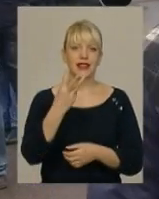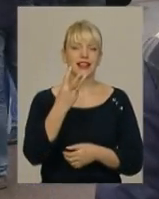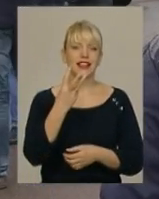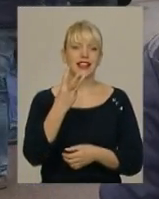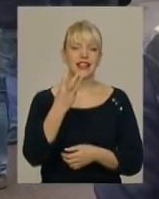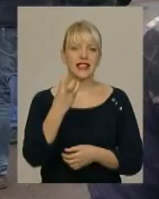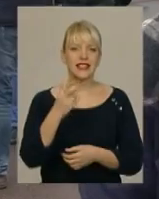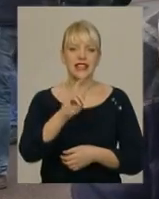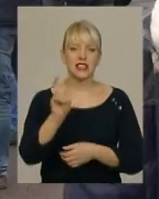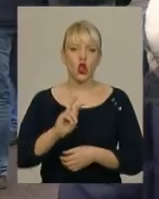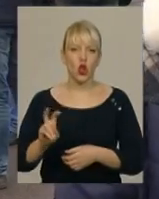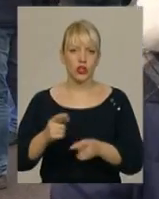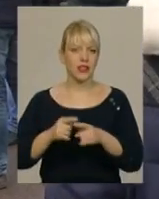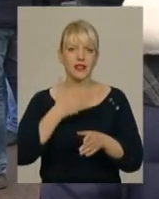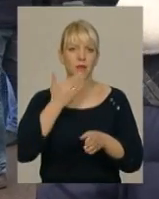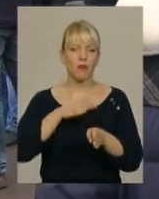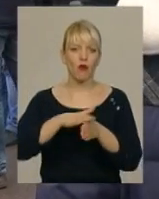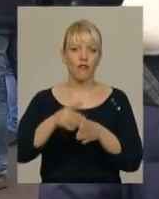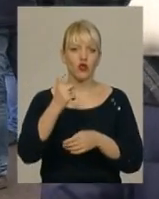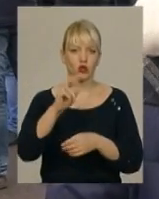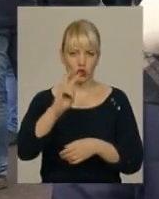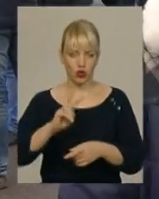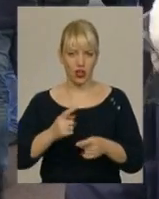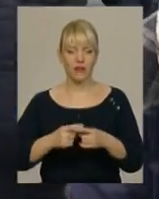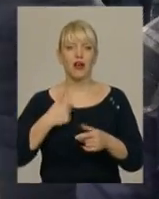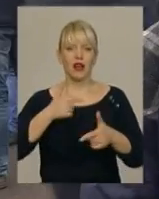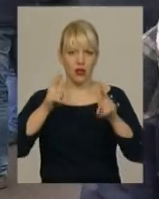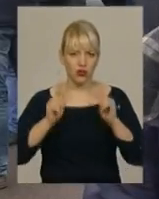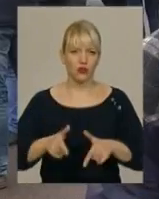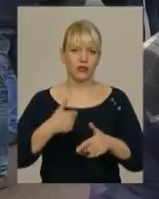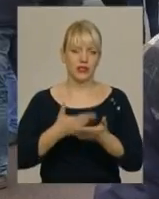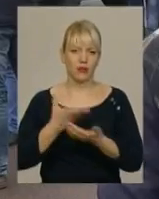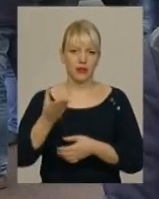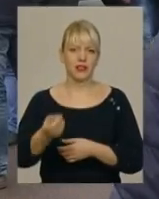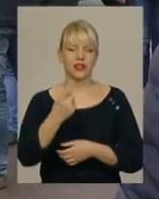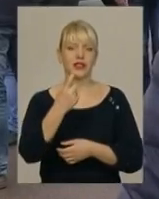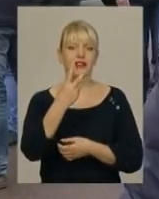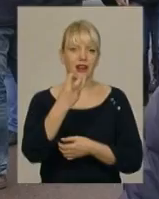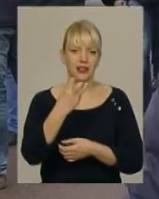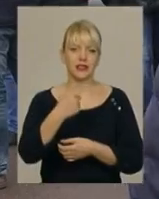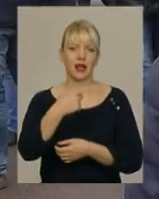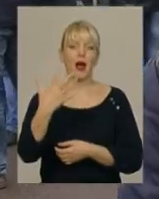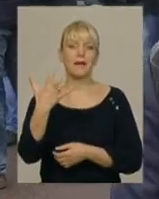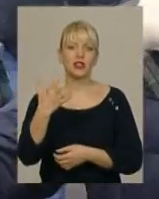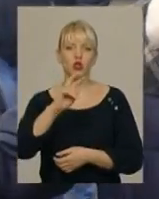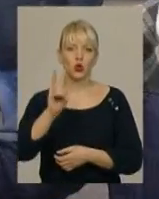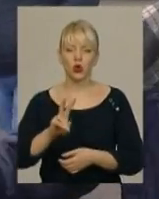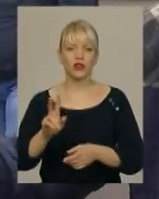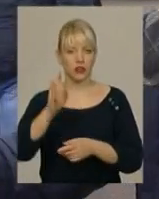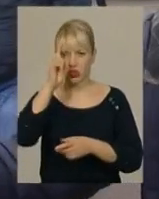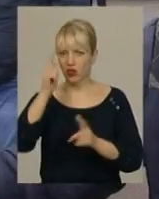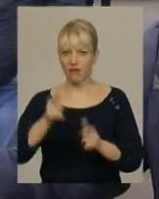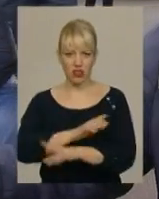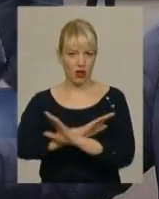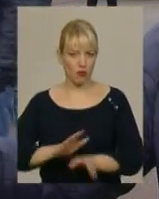повних 100 доларів. Ми готові заплатити і 300, і 500 доларів за розмитнення в екваленті гривнемому, на що держава поки не погоджується. В сусідній